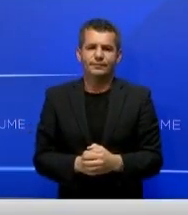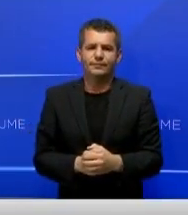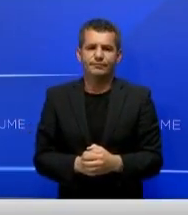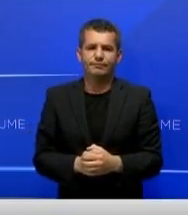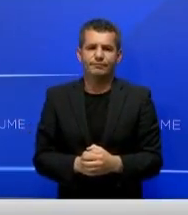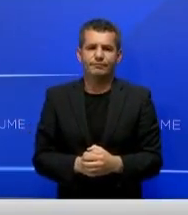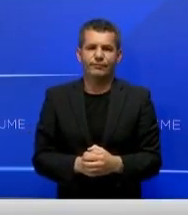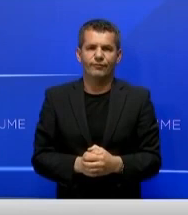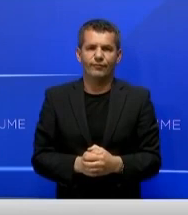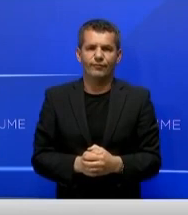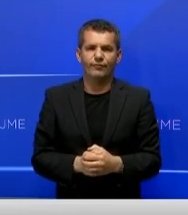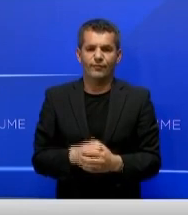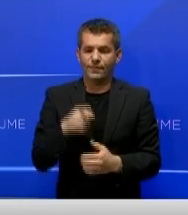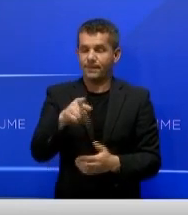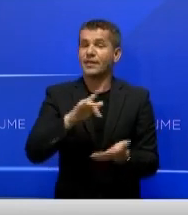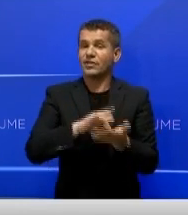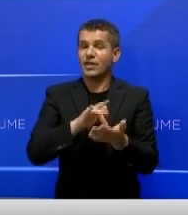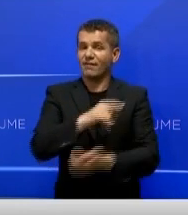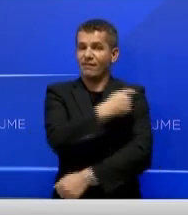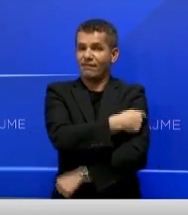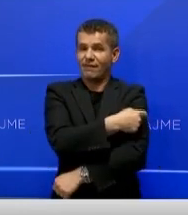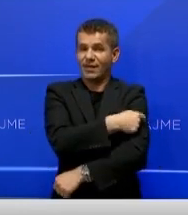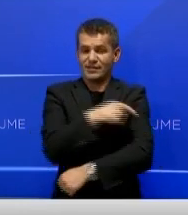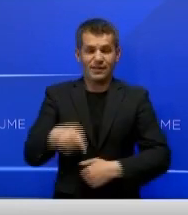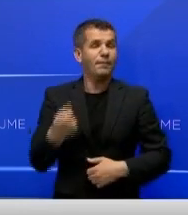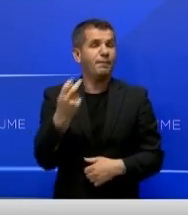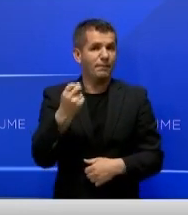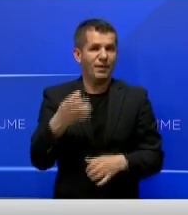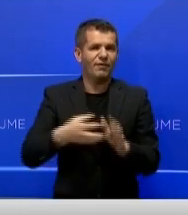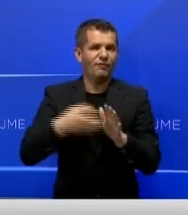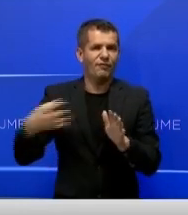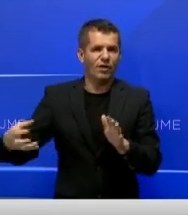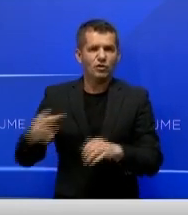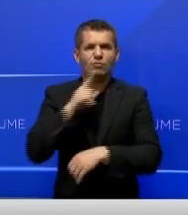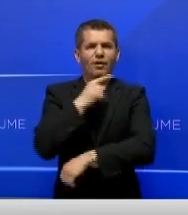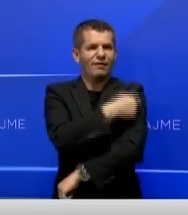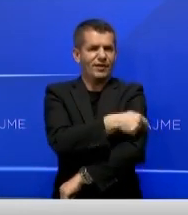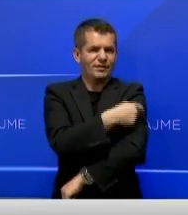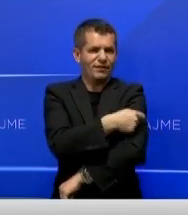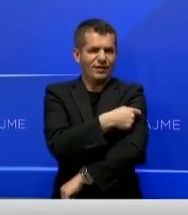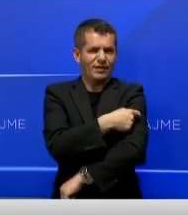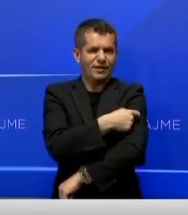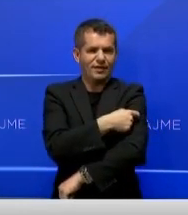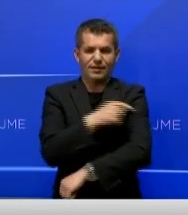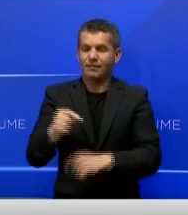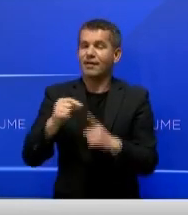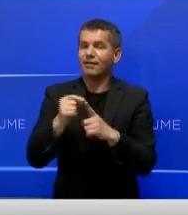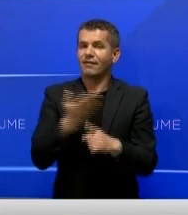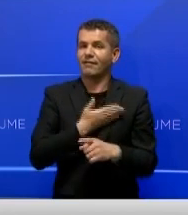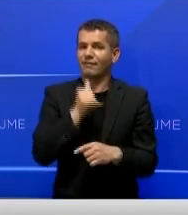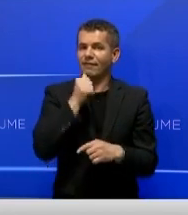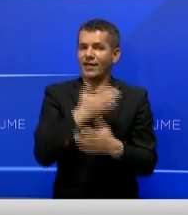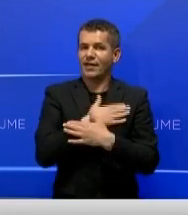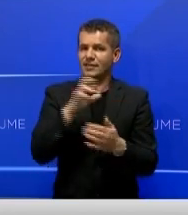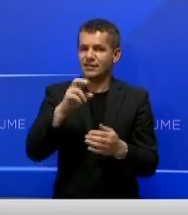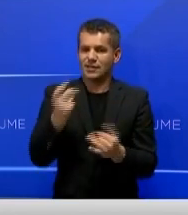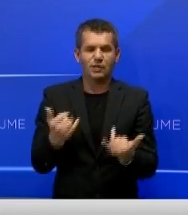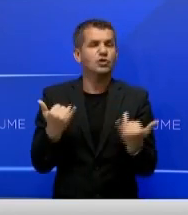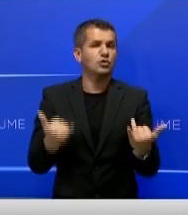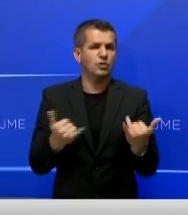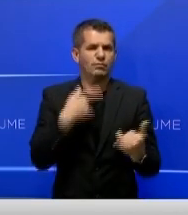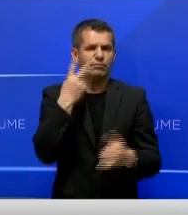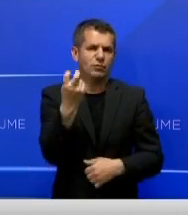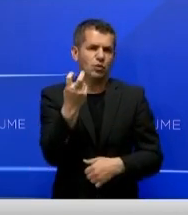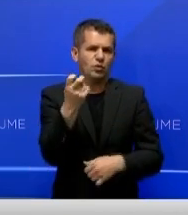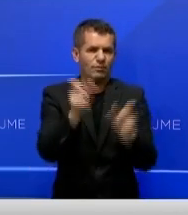Endërkohë në qendrin e vaksinimit një të tori, pov janë vaksinimi personelit shëndetësor me vaksinën Pfizer. Vetëm sot janë vaksinuar nëmbi